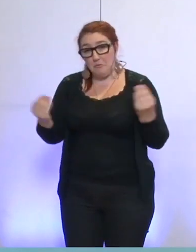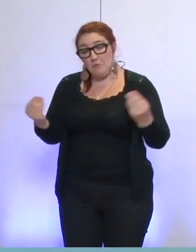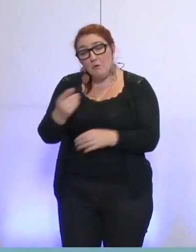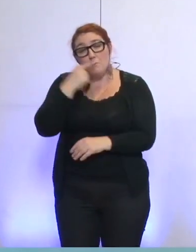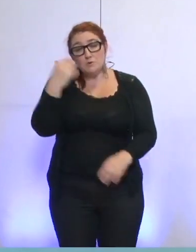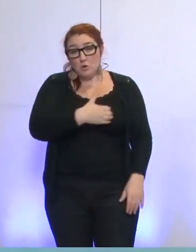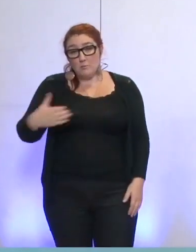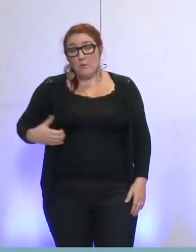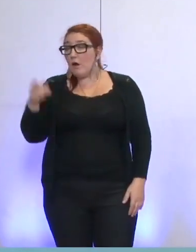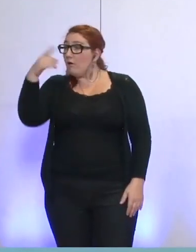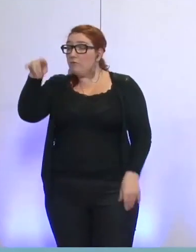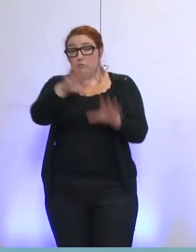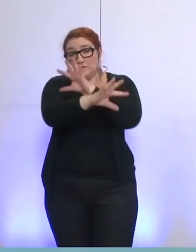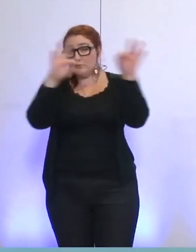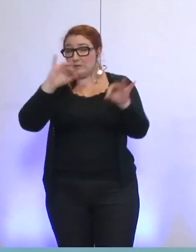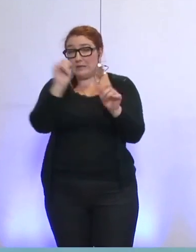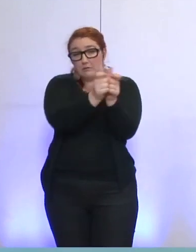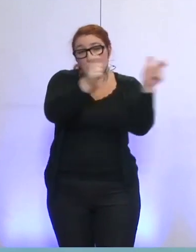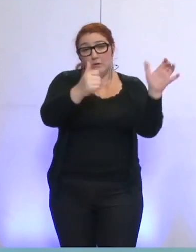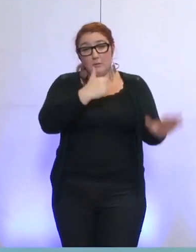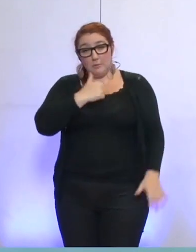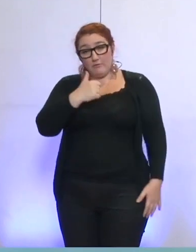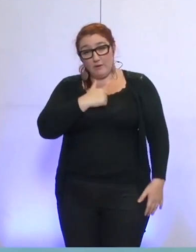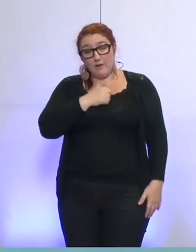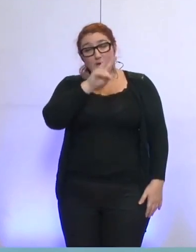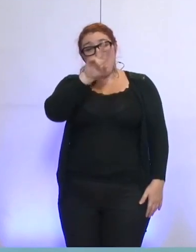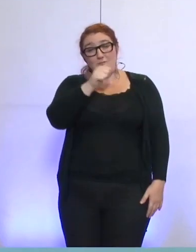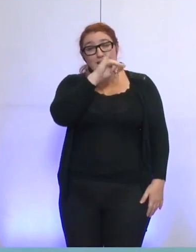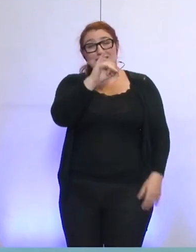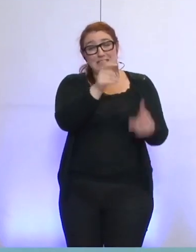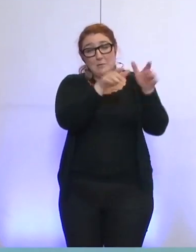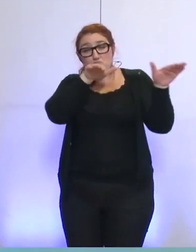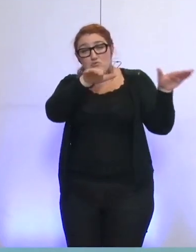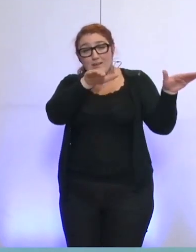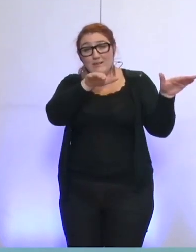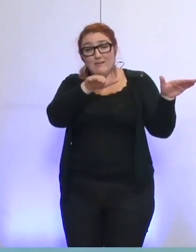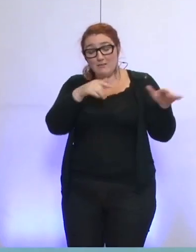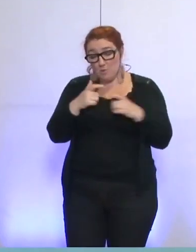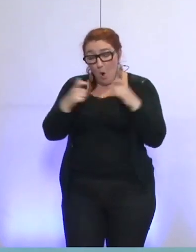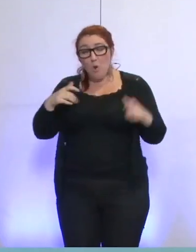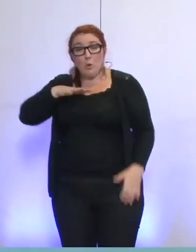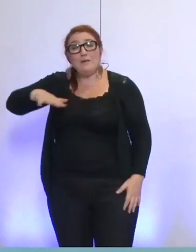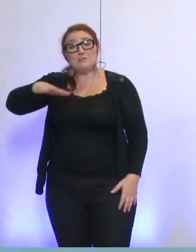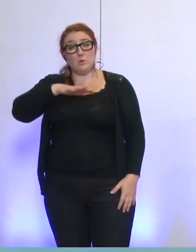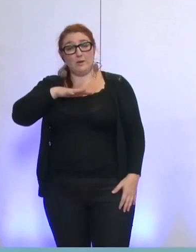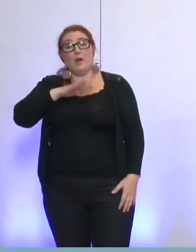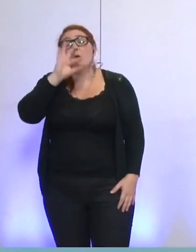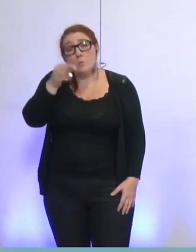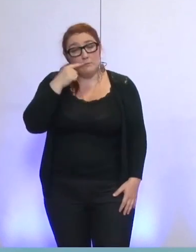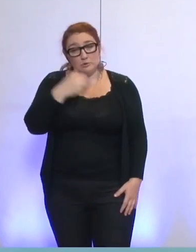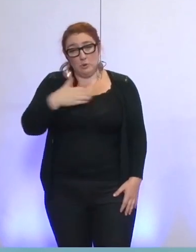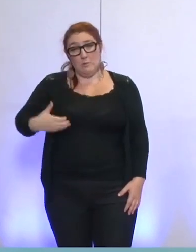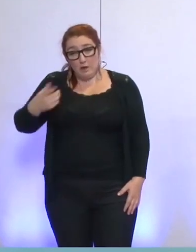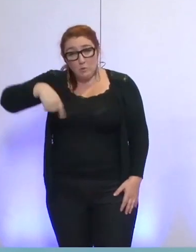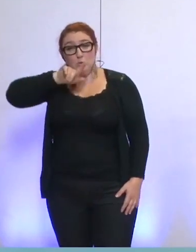privé Vinci Énergie, Bouygues Énergie, contre une entreprise publique locale. Car oui, monsieur le maire, nous sommes une entreprise publique